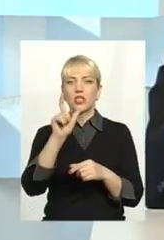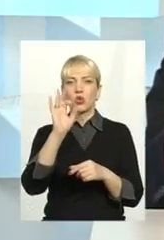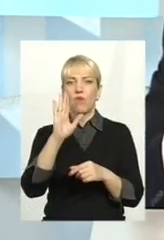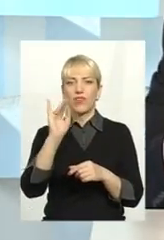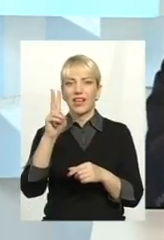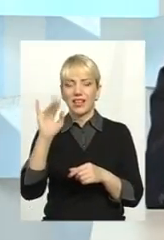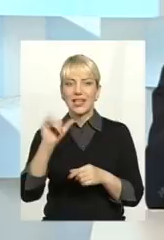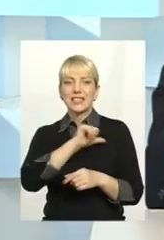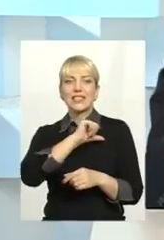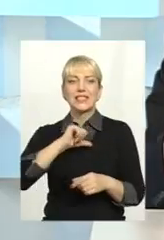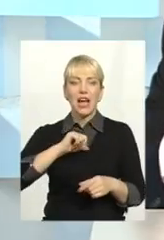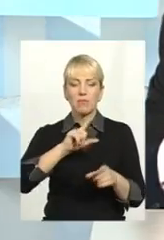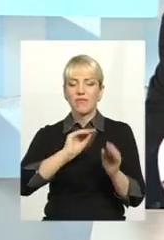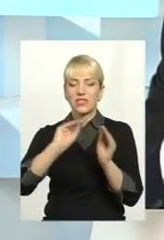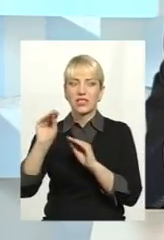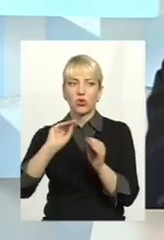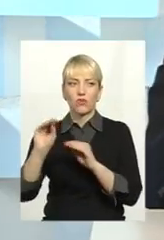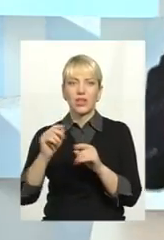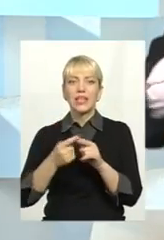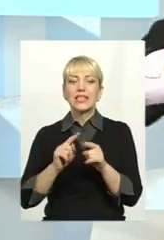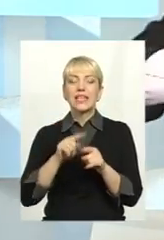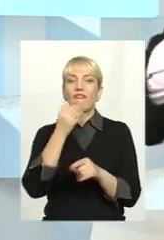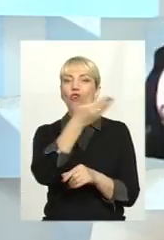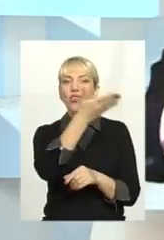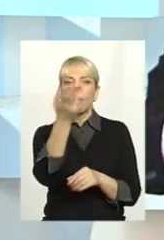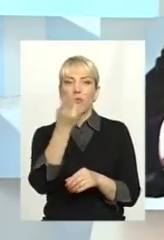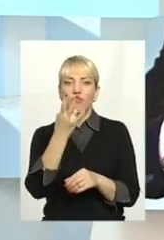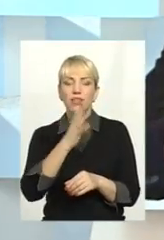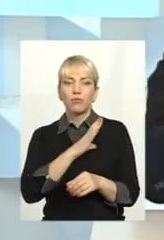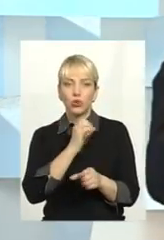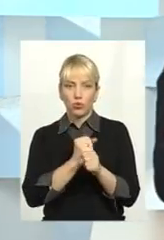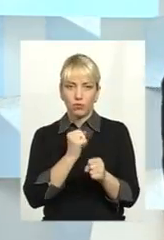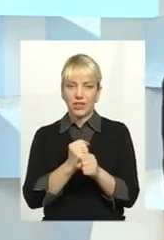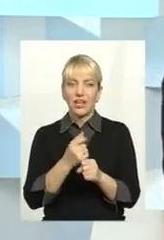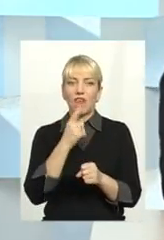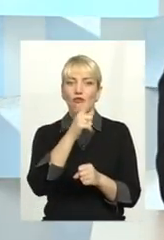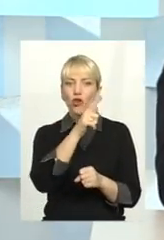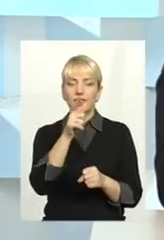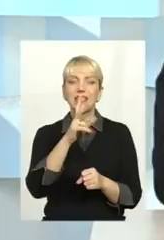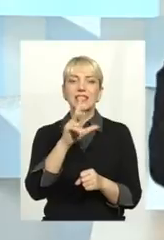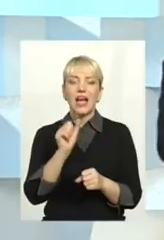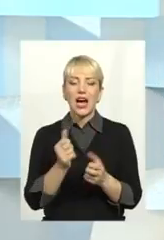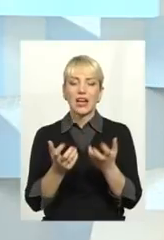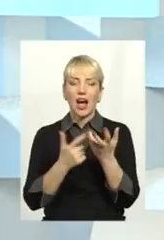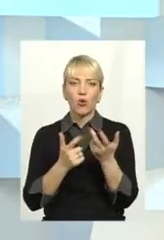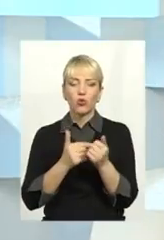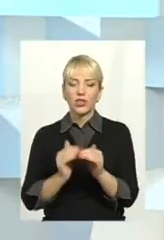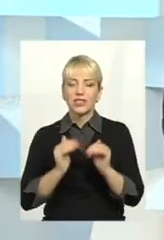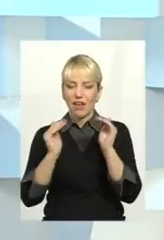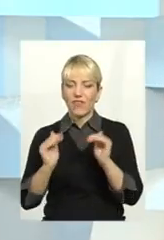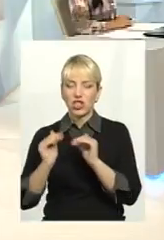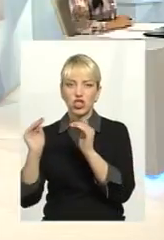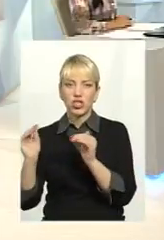Вони мали це робити останні 10 років. Вони за рахунок завищених норм споживання заробили по кожному